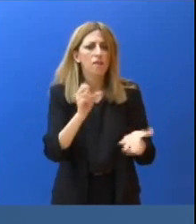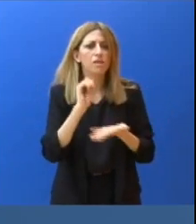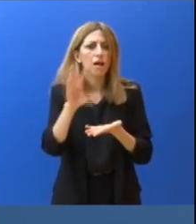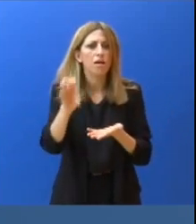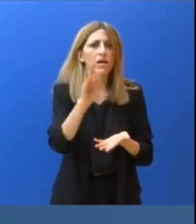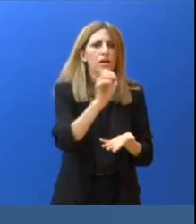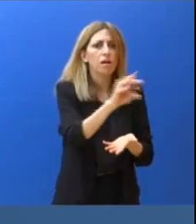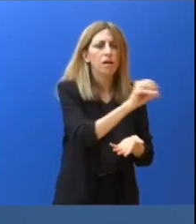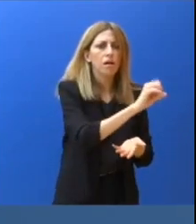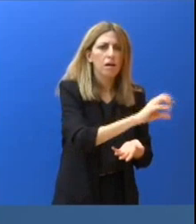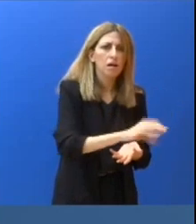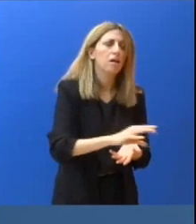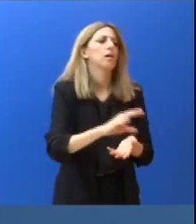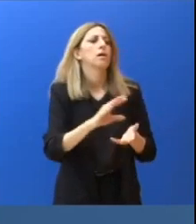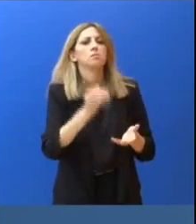παρατηθείτε.